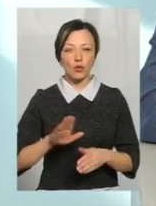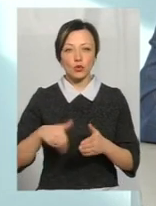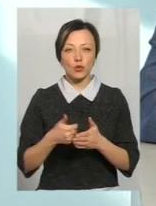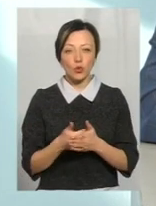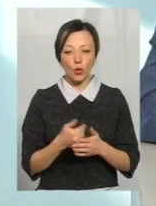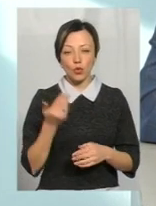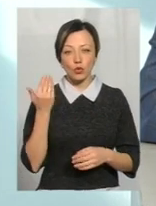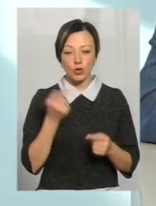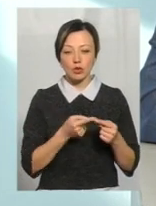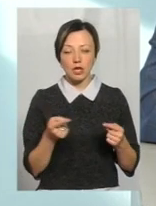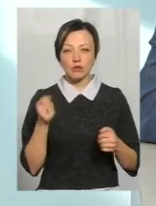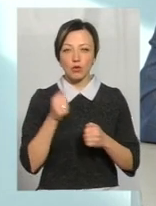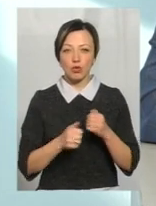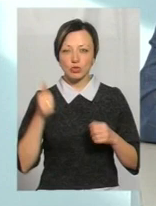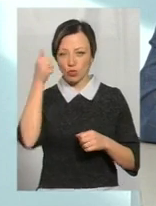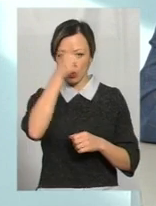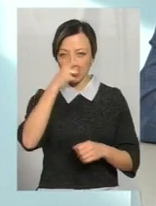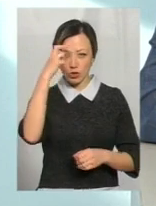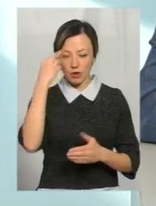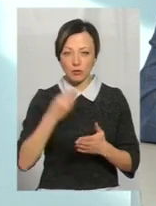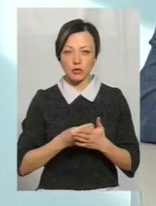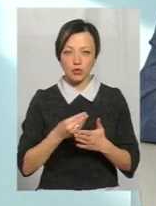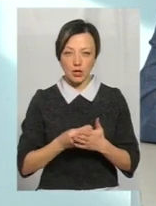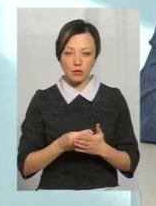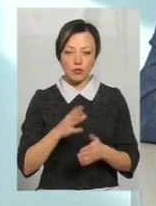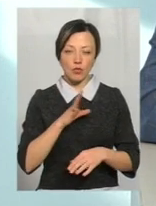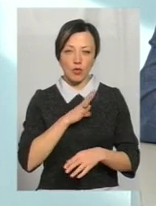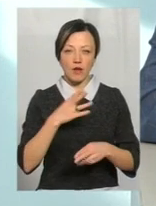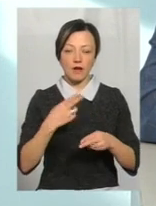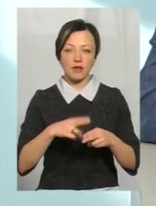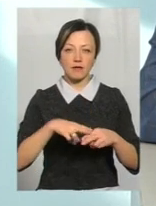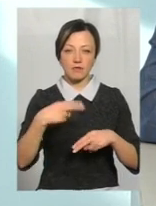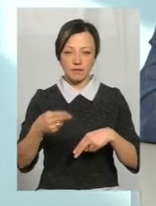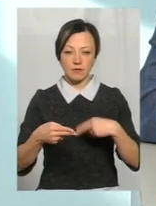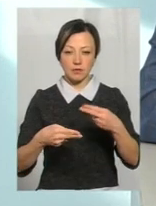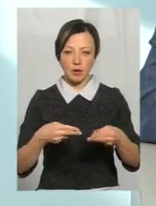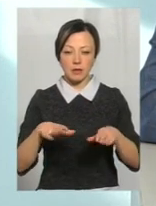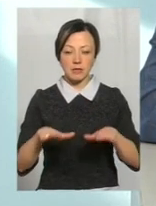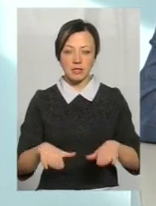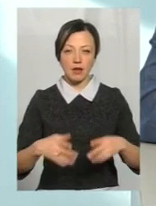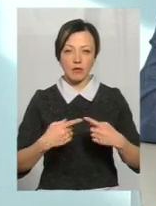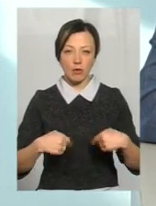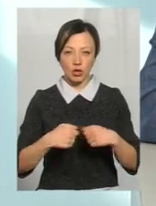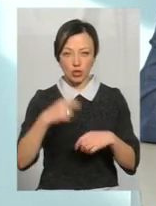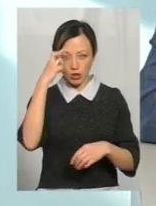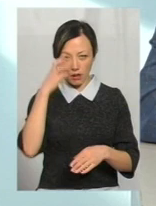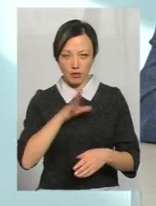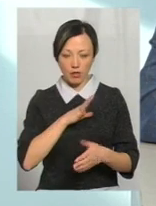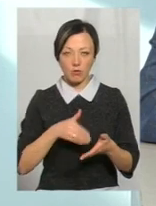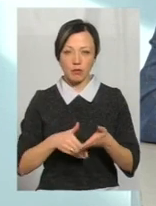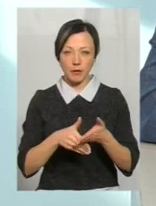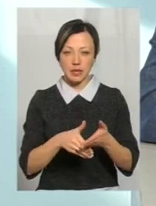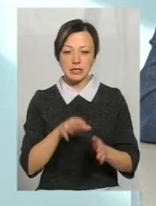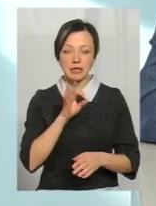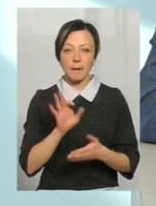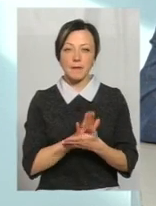кожного року з державного бюджету надходило відшкодування на місцеві органи, відшкодування